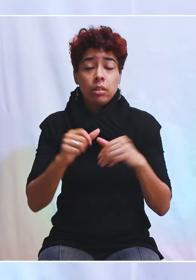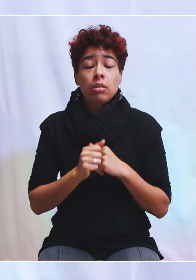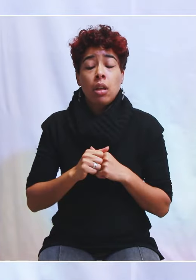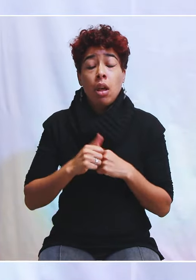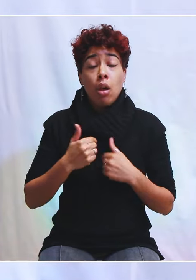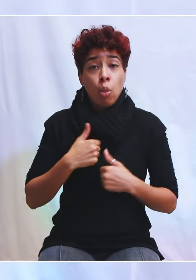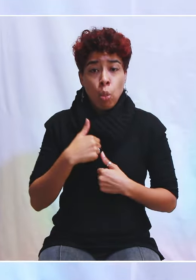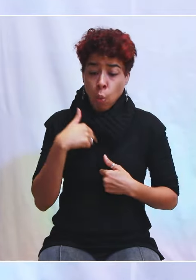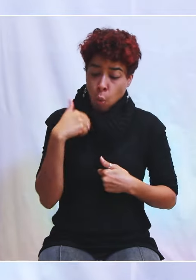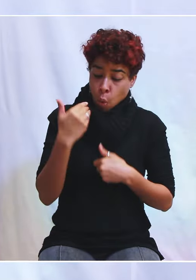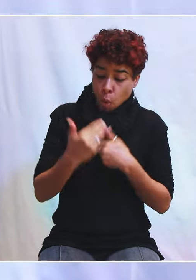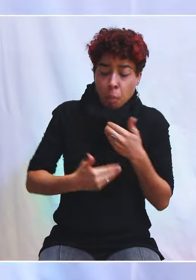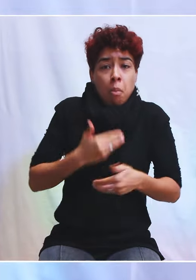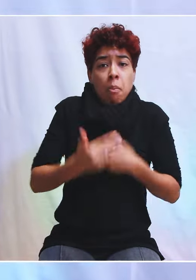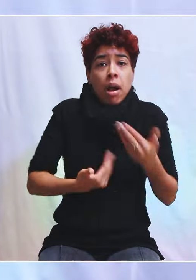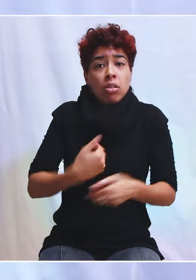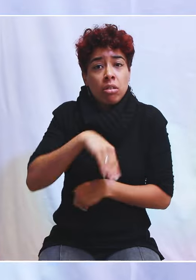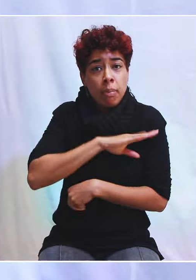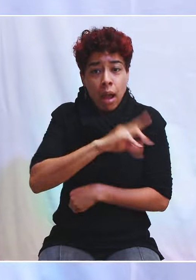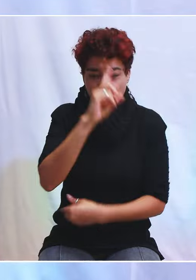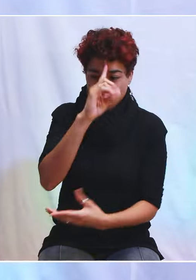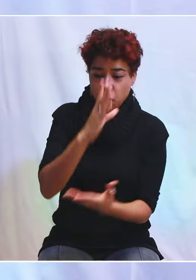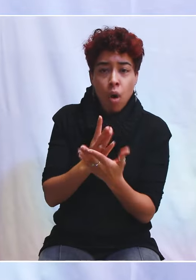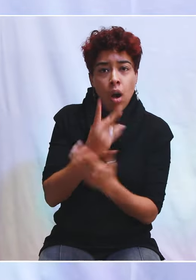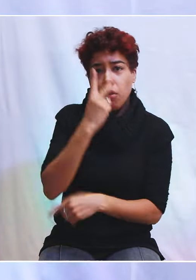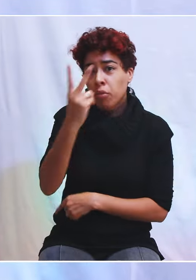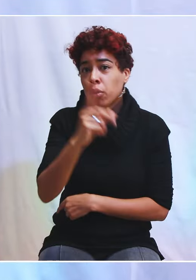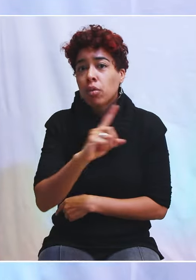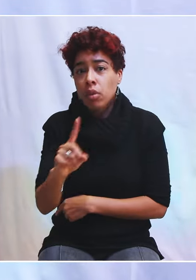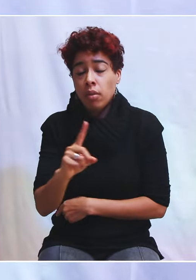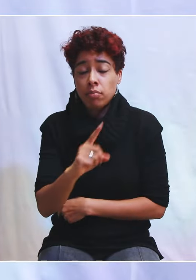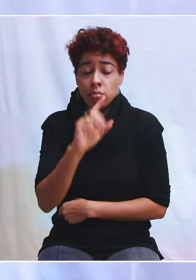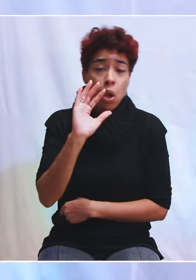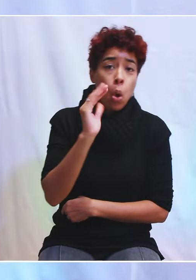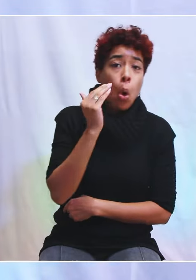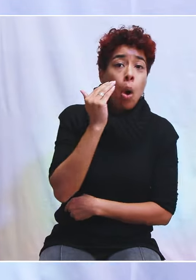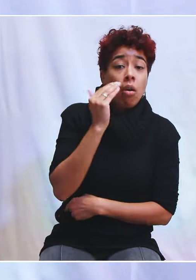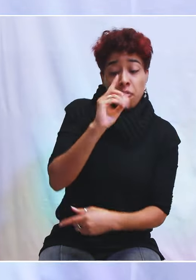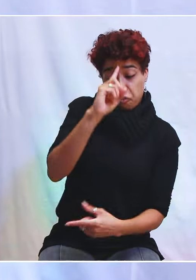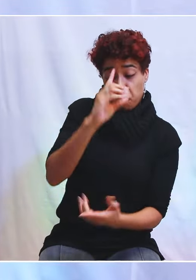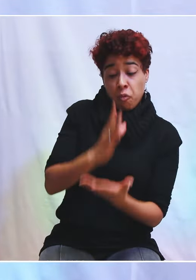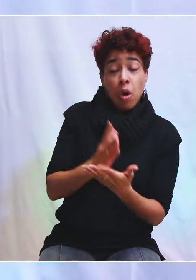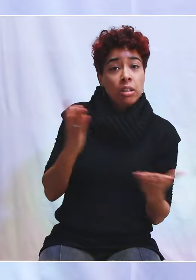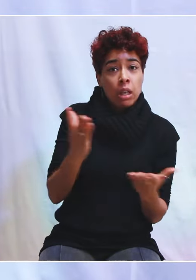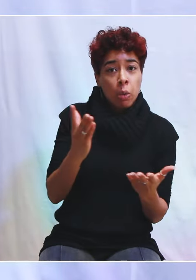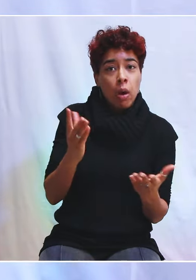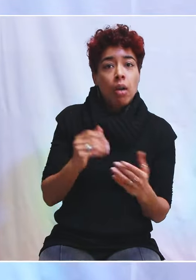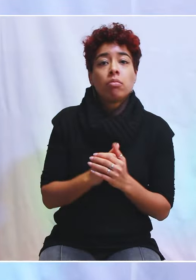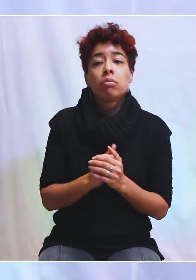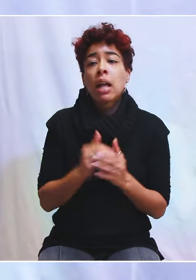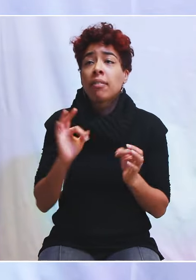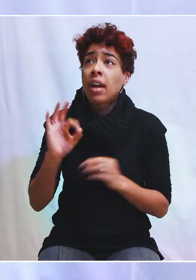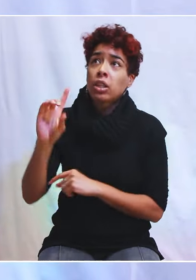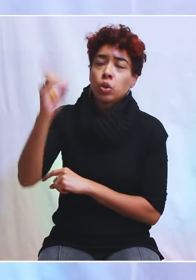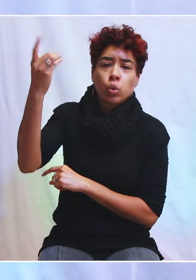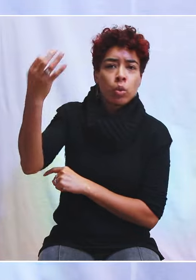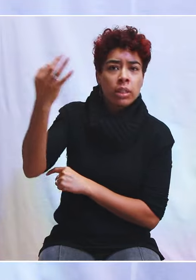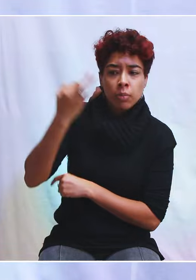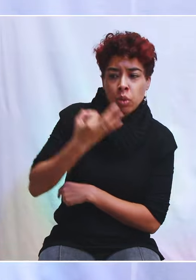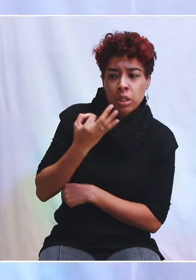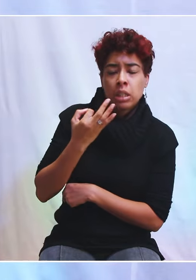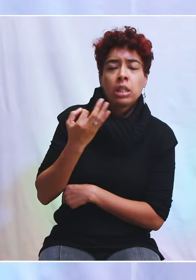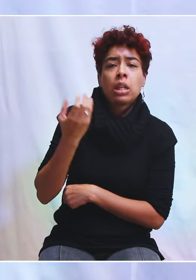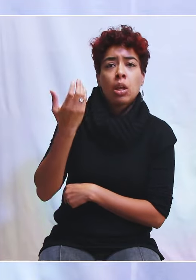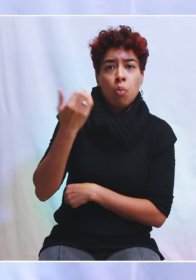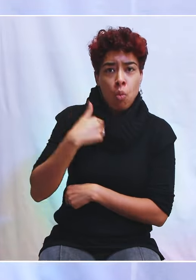non par la vue. » L'obéissance,'est quoi ? La foi, c'est quoi ? Eh bien, c'est croire que ce que je fais de la part de Dieu, ce que je